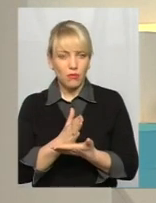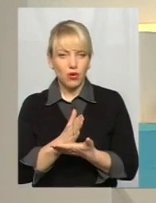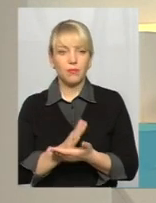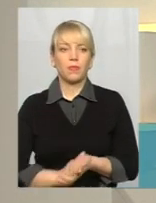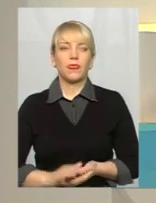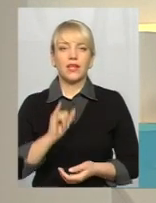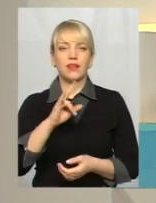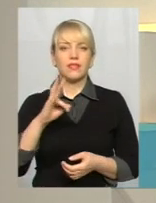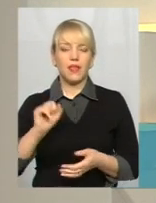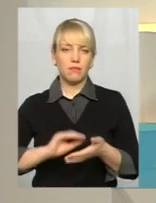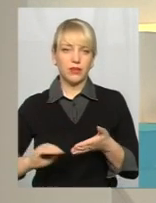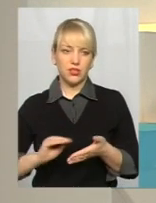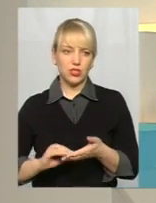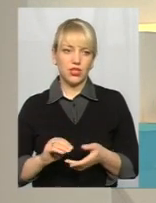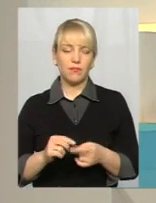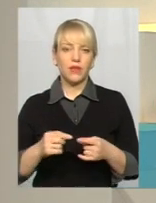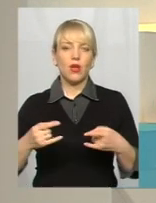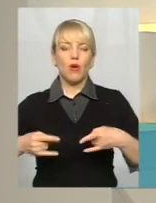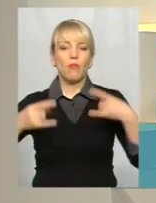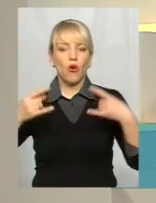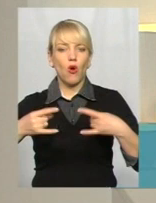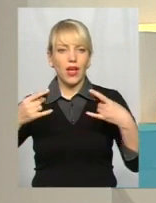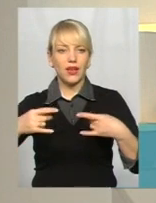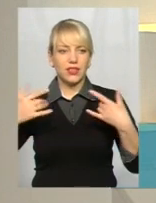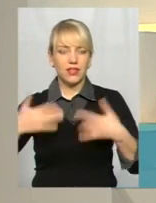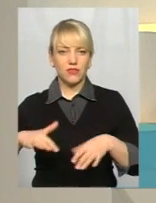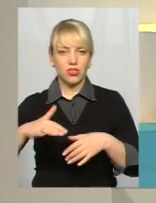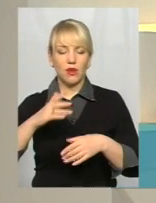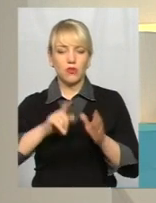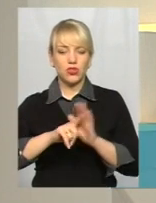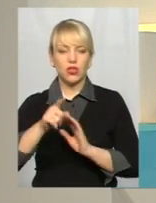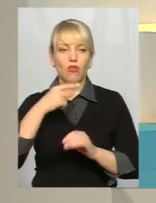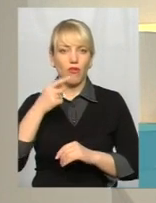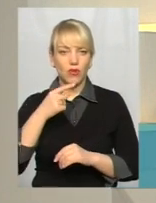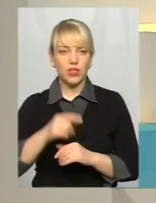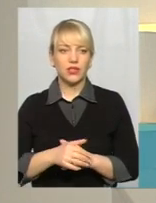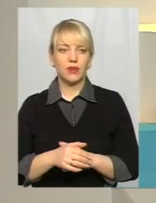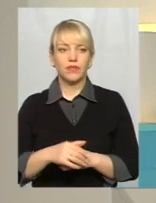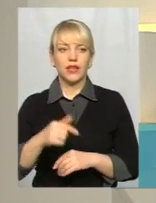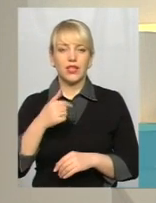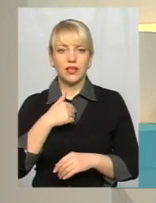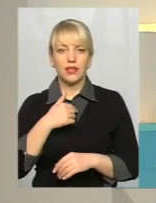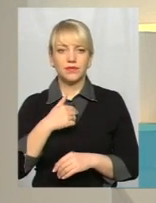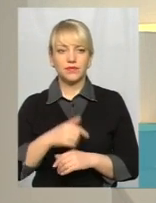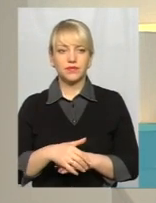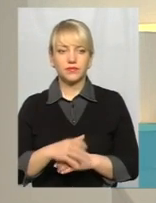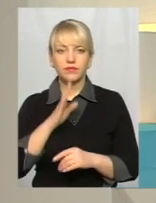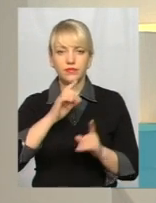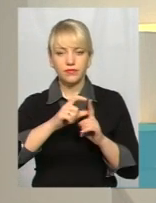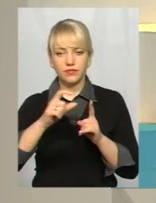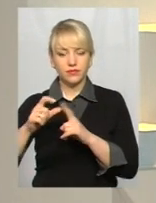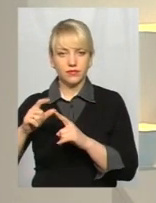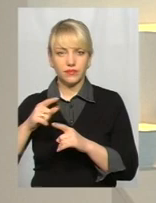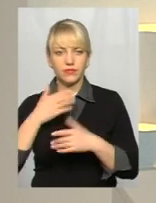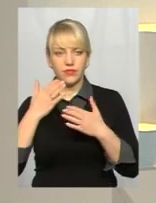Пані Інна пише про екрани, ми вже про це почали говорити, вона, я зацитую, вона згадує